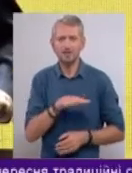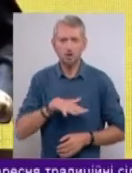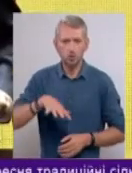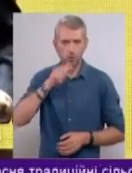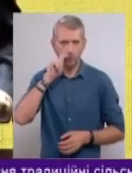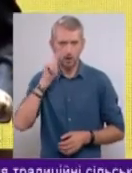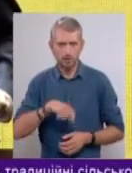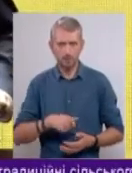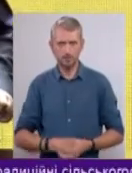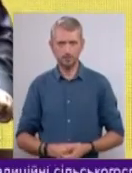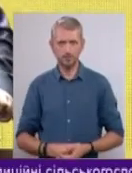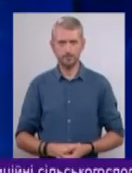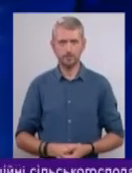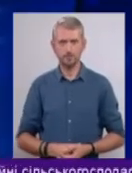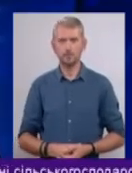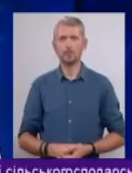України.